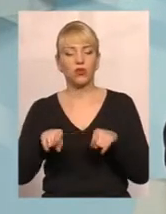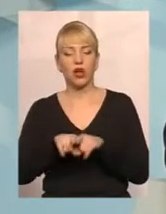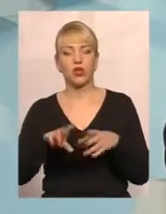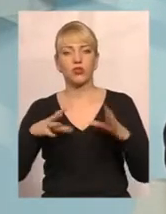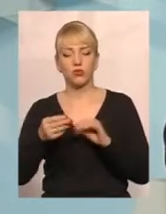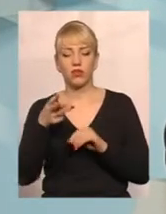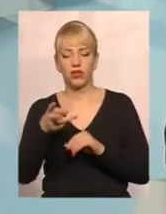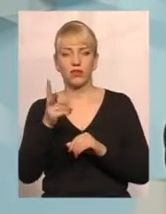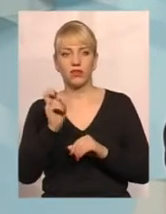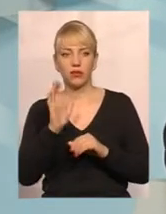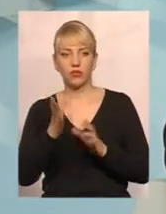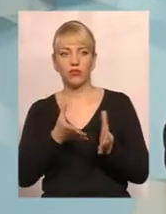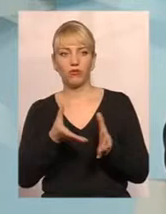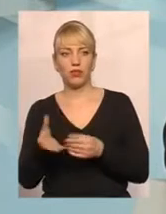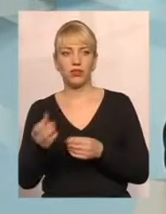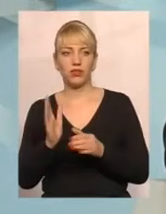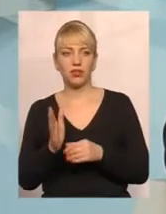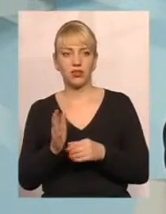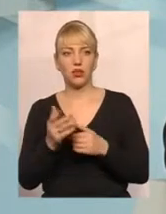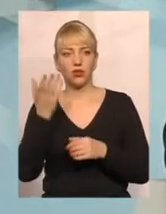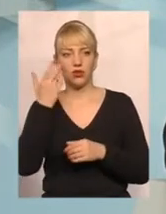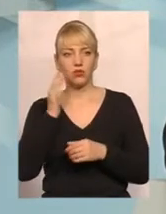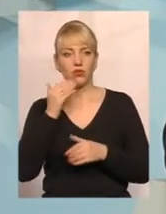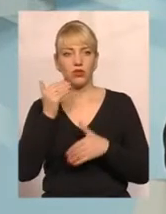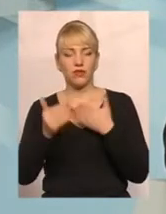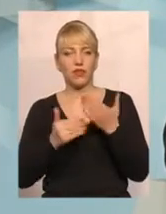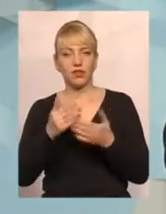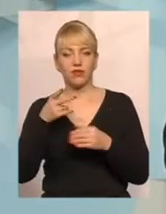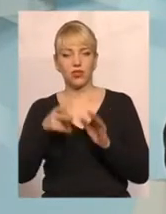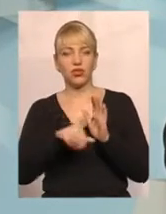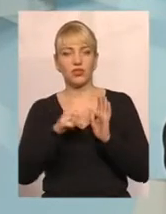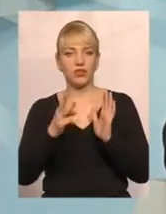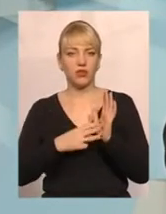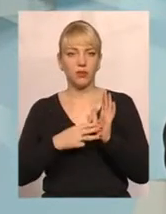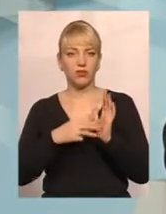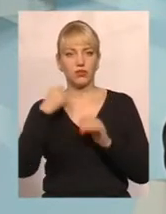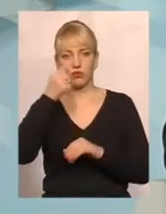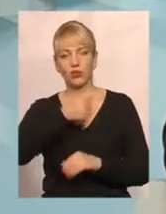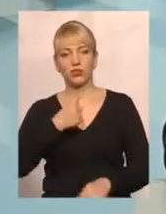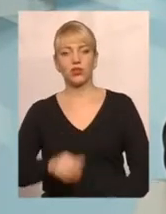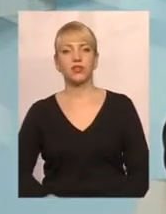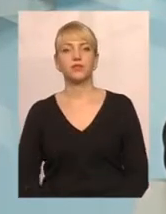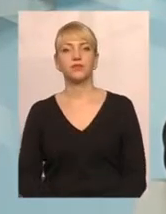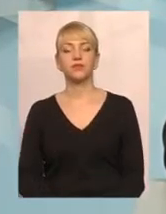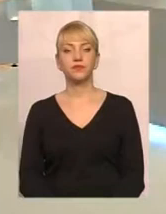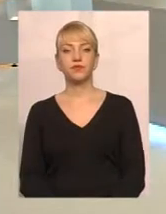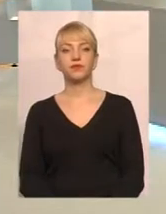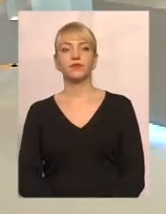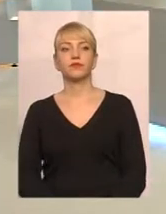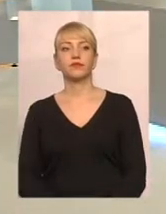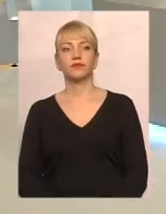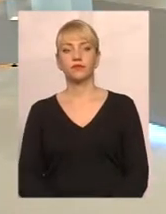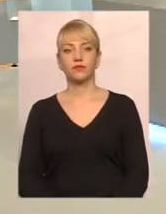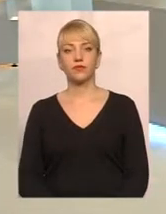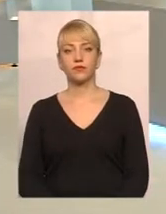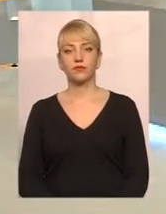3200 буде вплине лише, коли будуть такі звернення у 2018 році. Прошу режисера